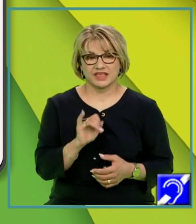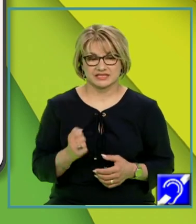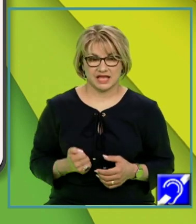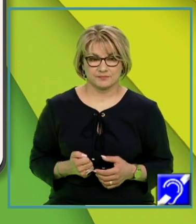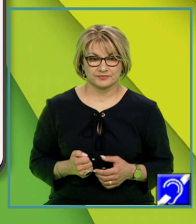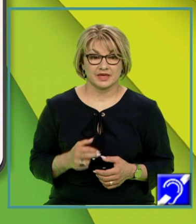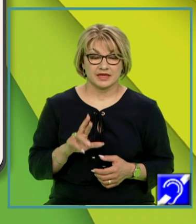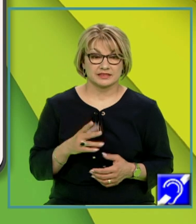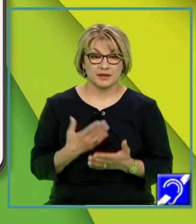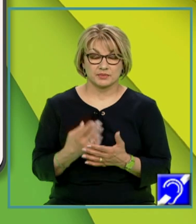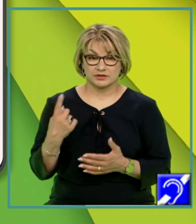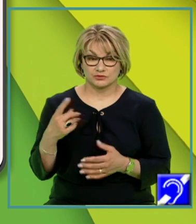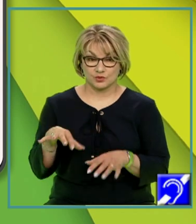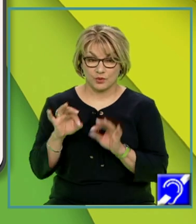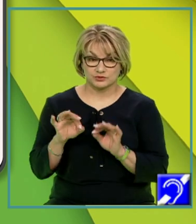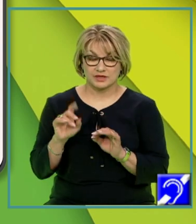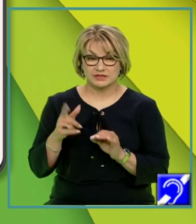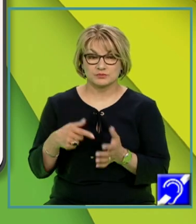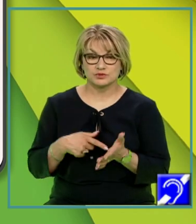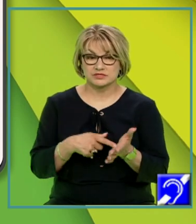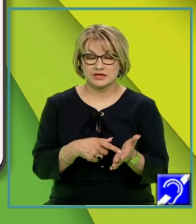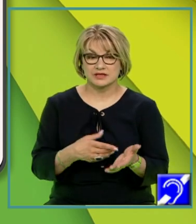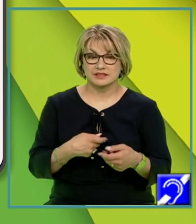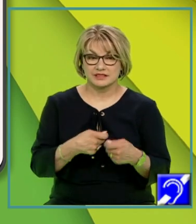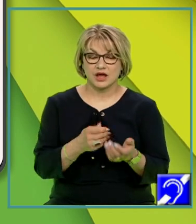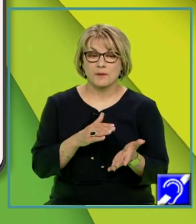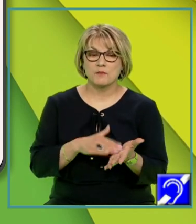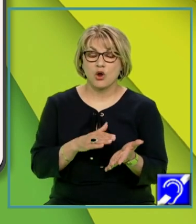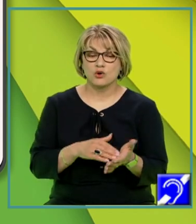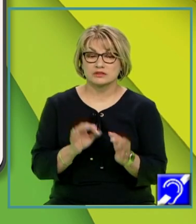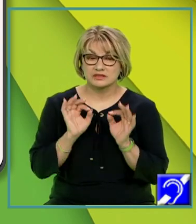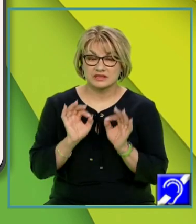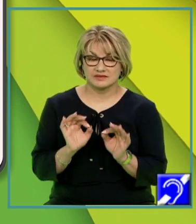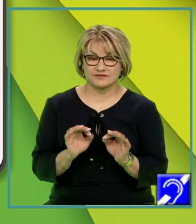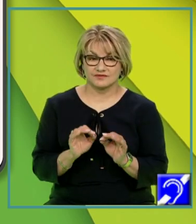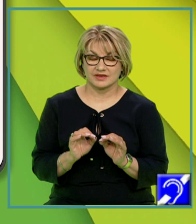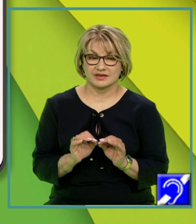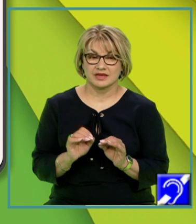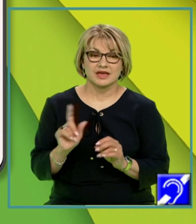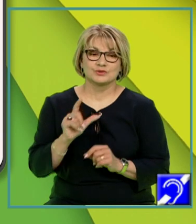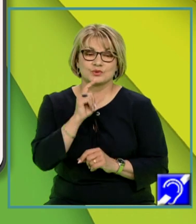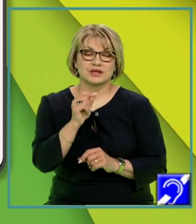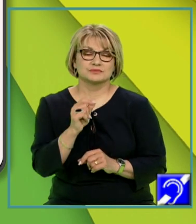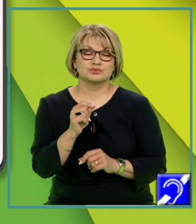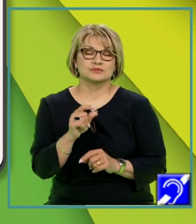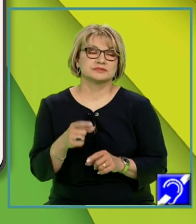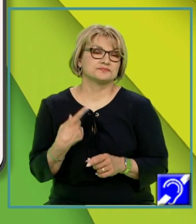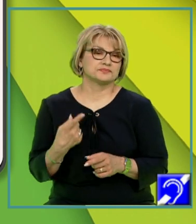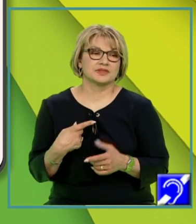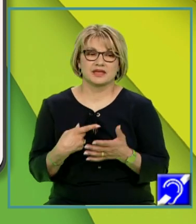opțiunea voastră trebuie să oferiți motive obiective. Nu răspundeți cu o idee de felul